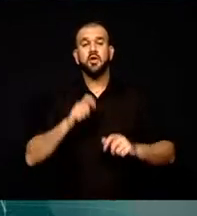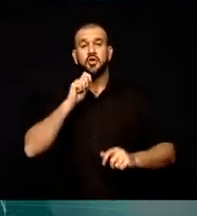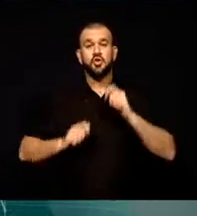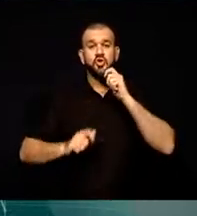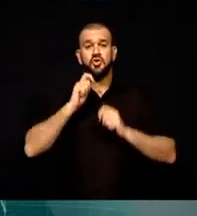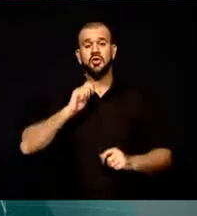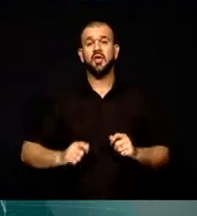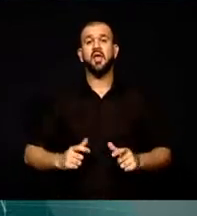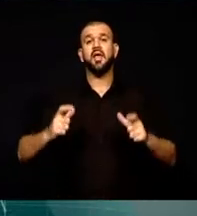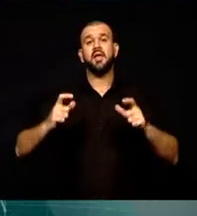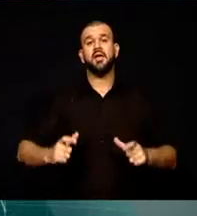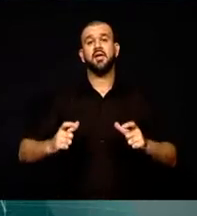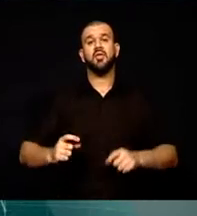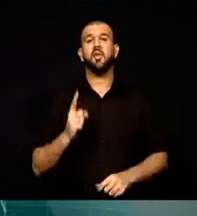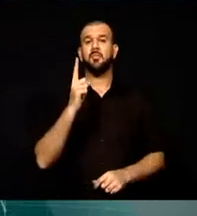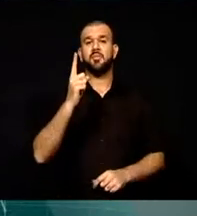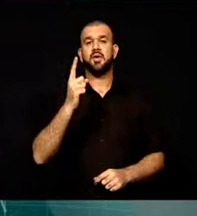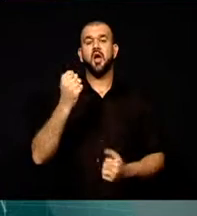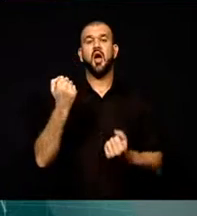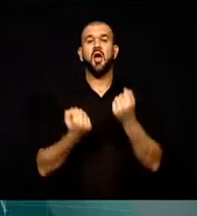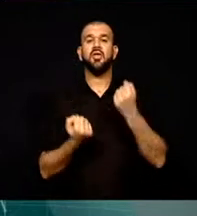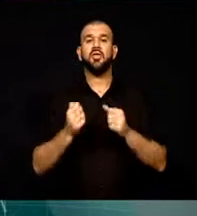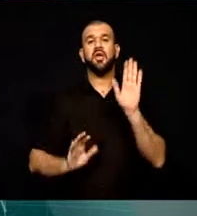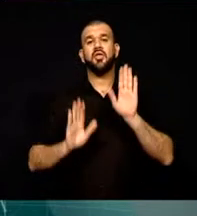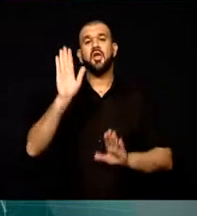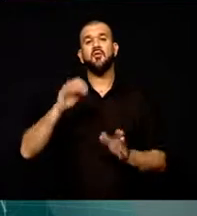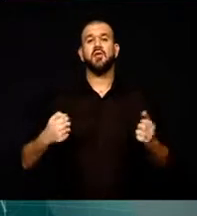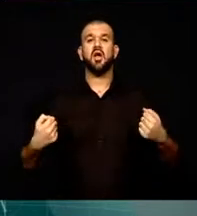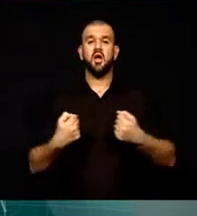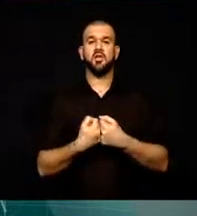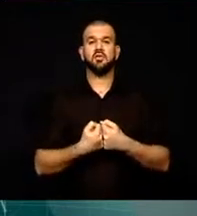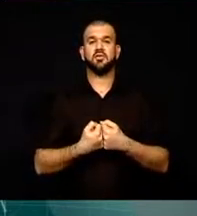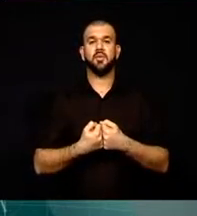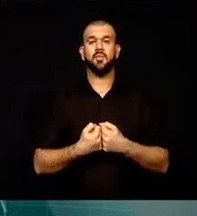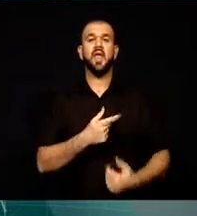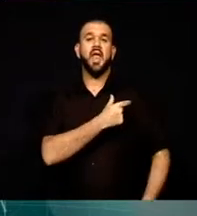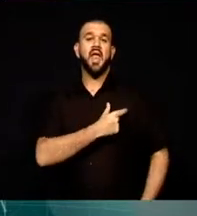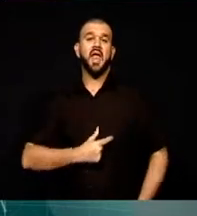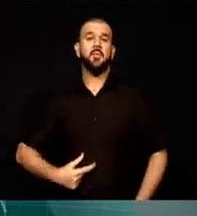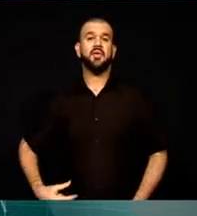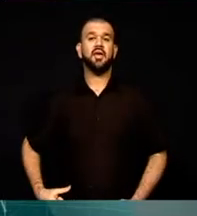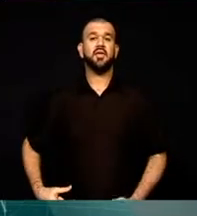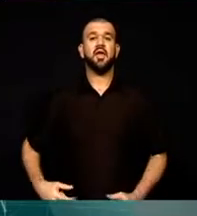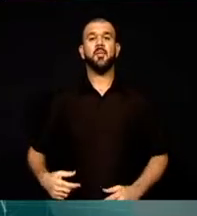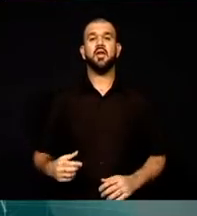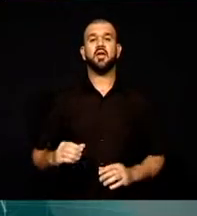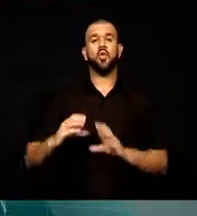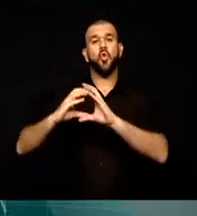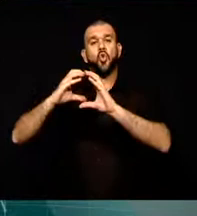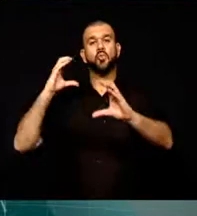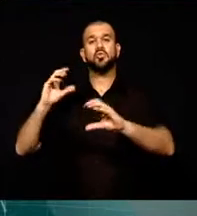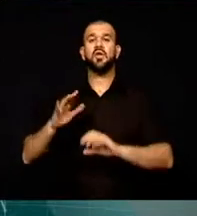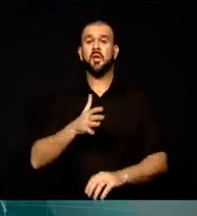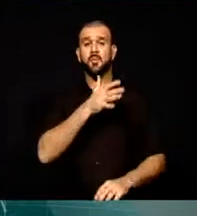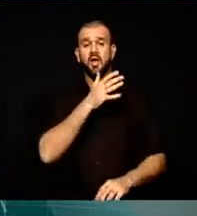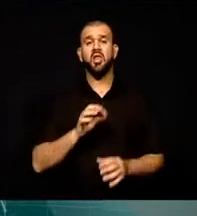Çin'de meydana gelen bir trafik kazası, emniyet kemerinin otobüslerde bile